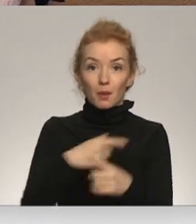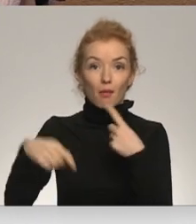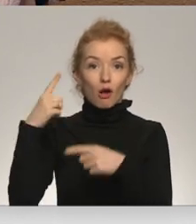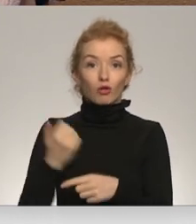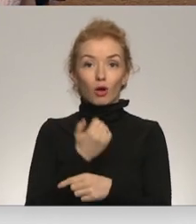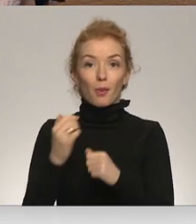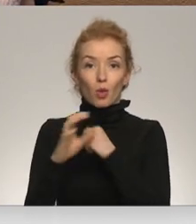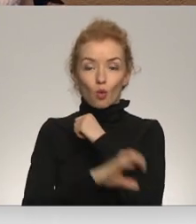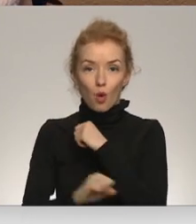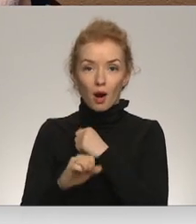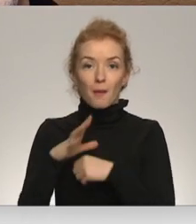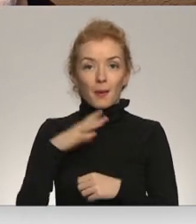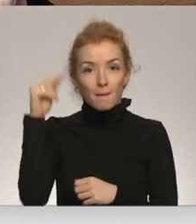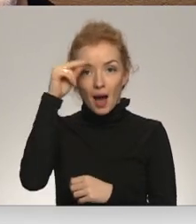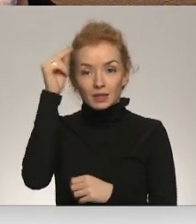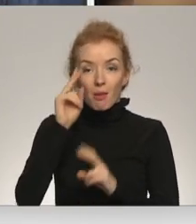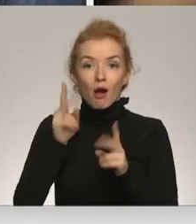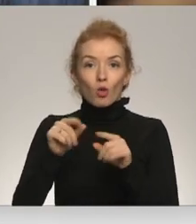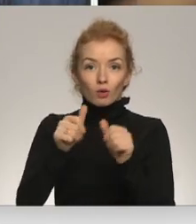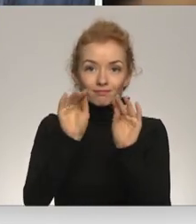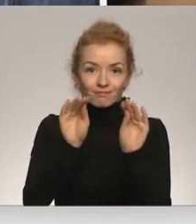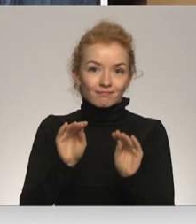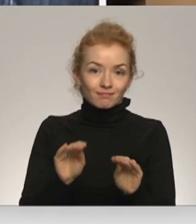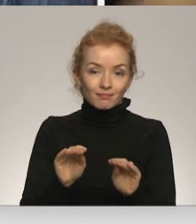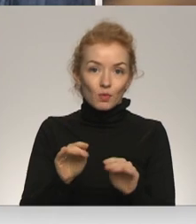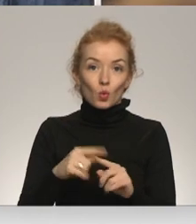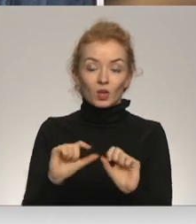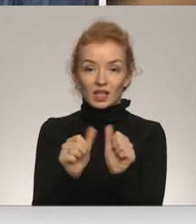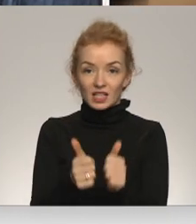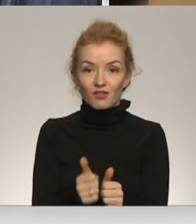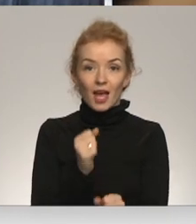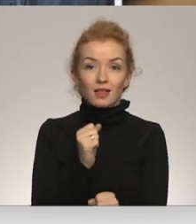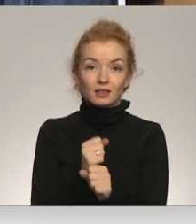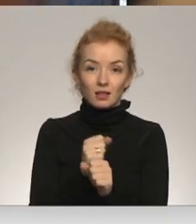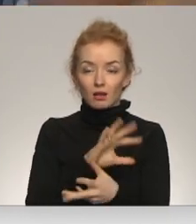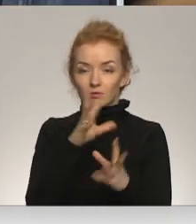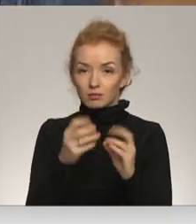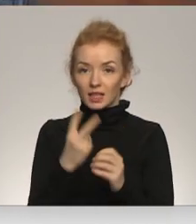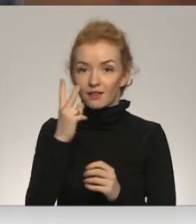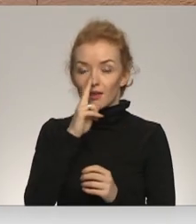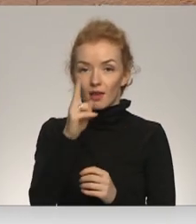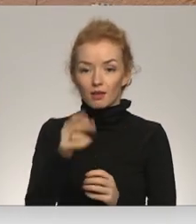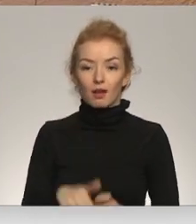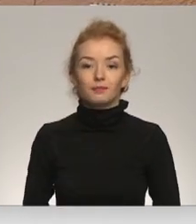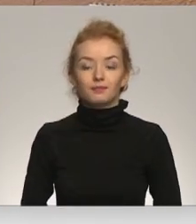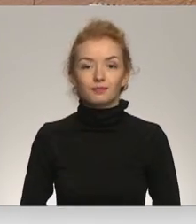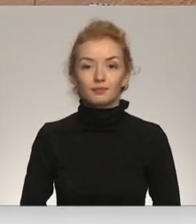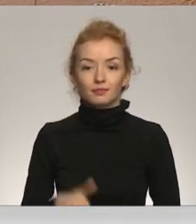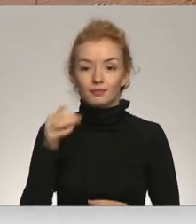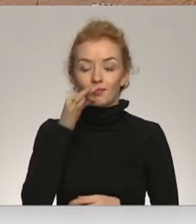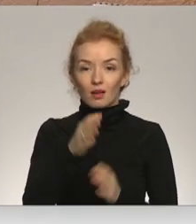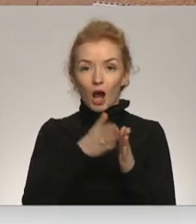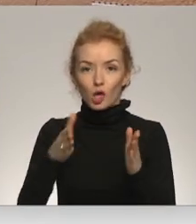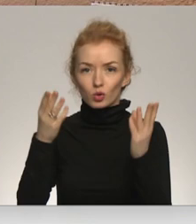nogalē, izietas mācības, kā to darīt. Pie šīs spēles izveides strādāts aptuveni divas nedēļas. Katru dienu praktiski sēdēju